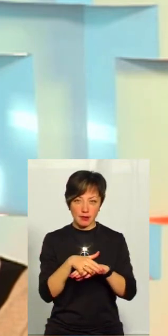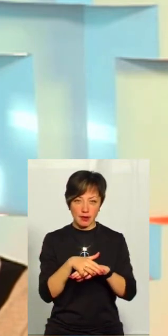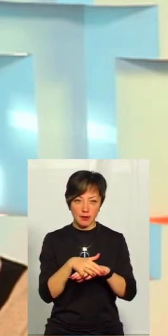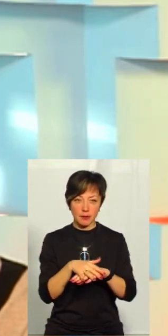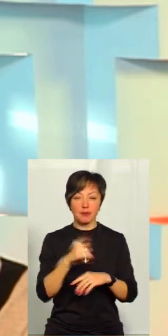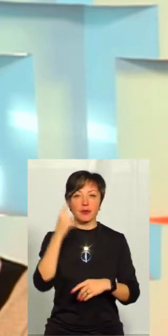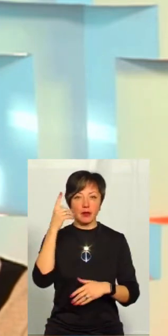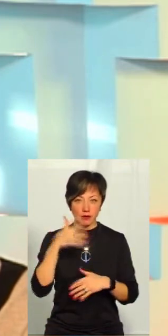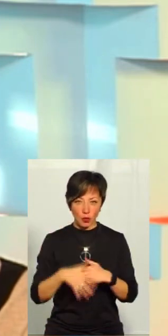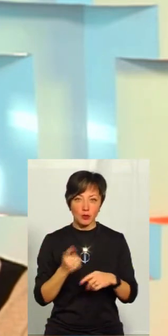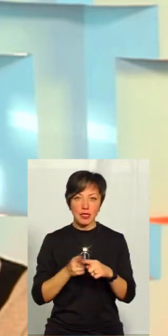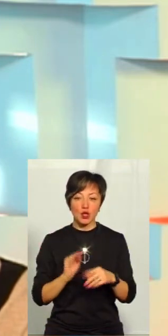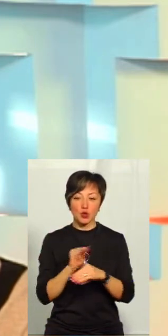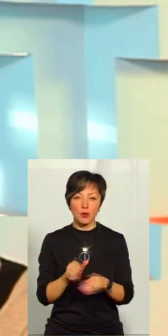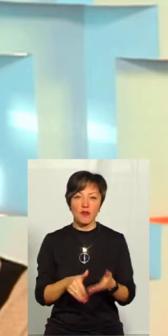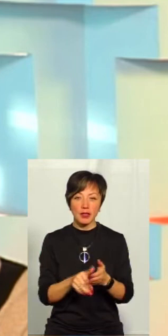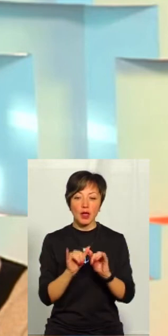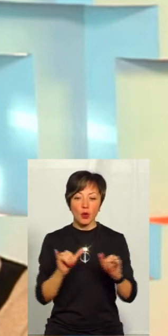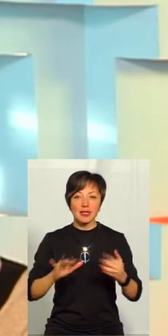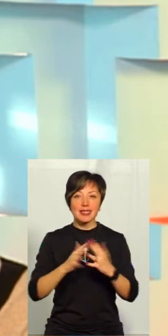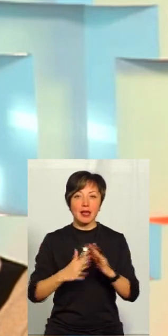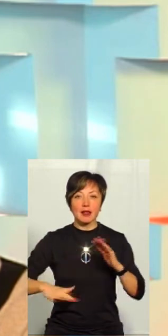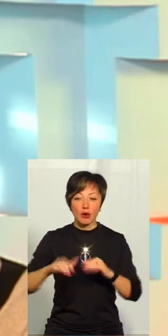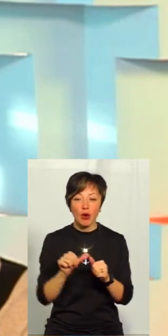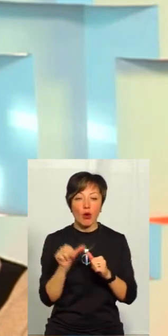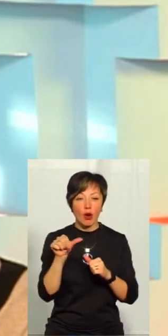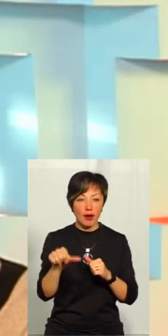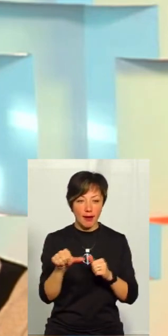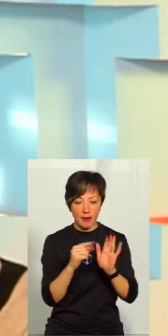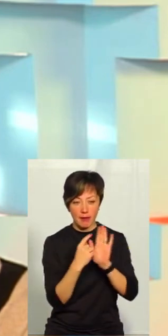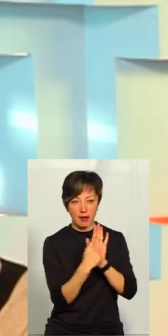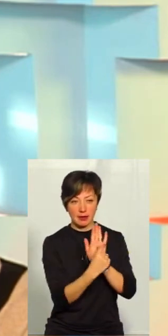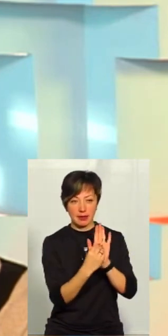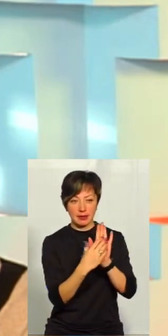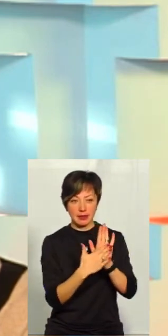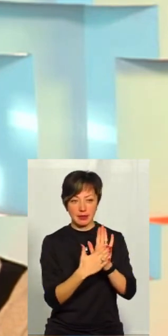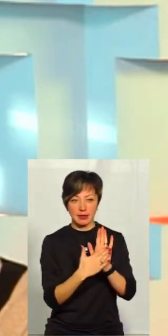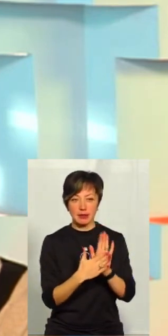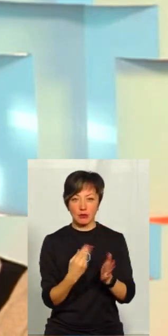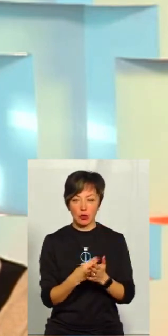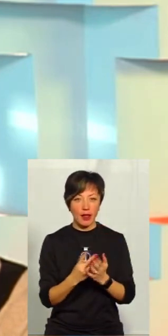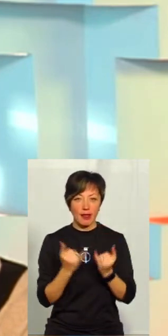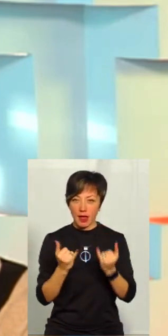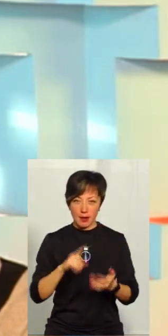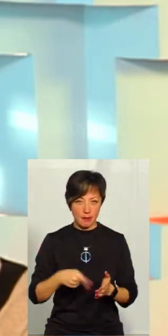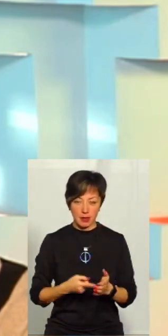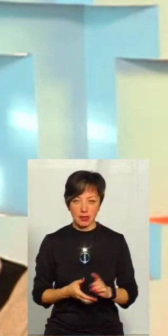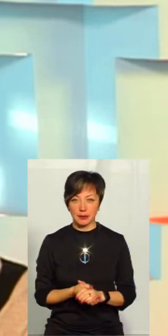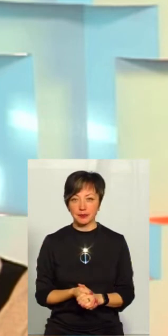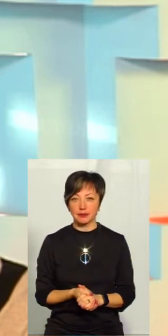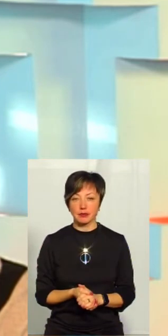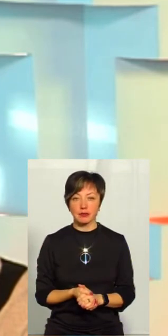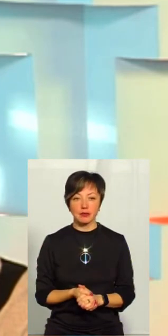вона йде свідомо, це субвенція на розвиток сільських територій. Окрема стаття, тобто вона не для міста. І